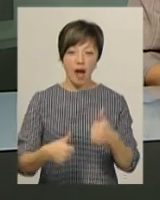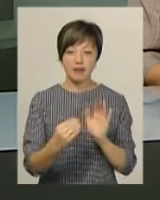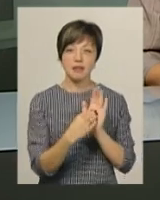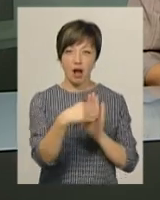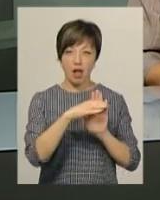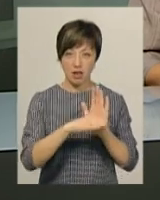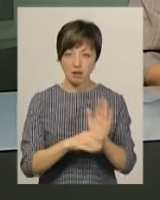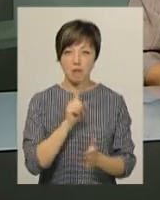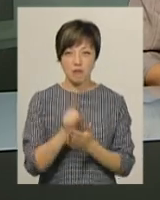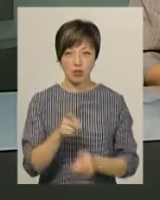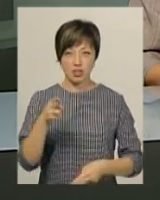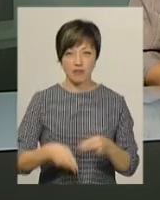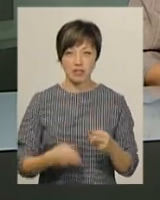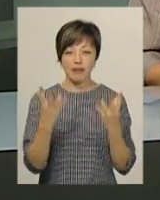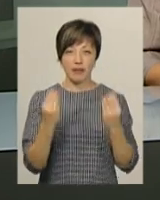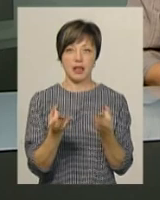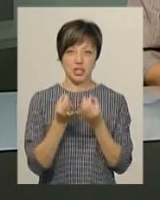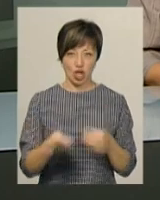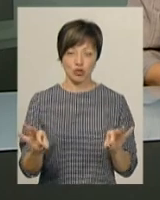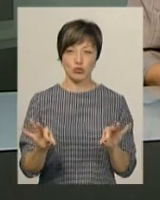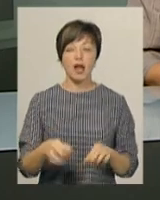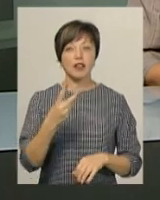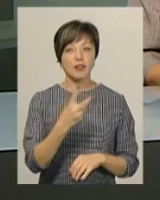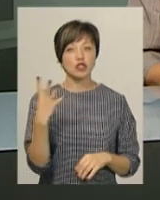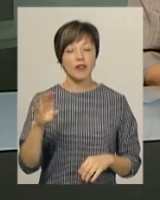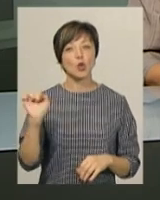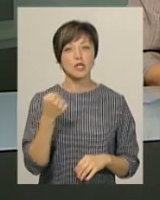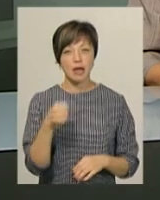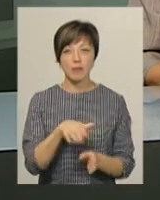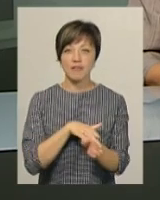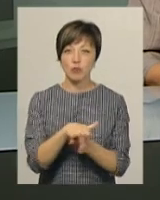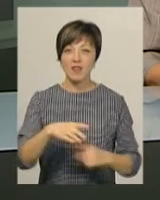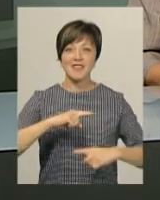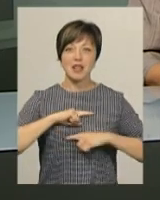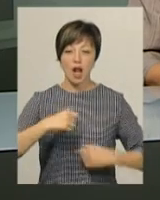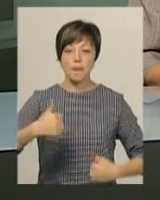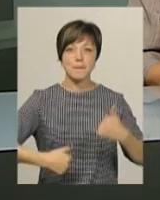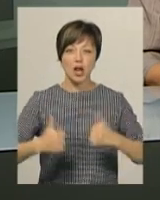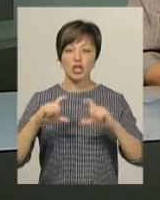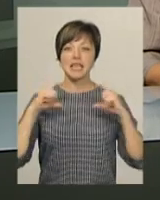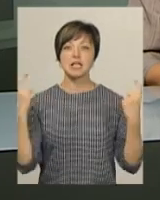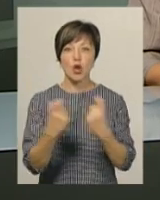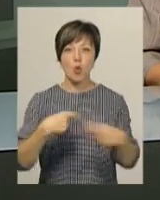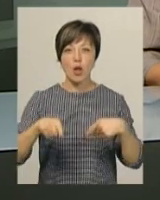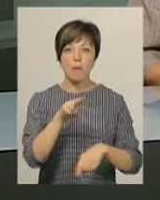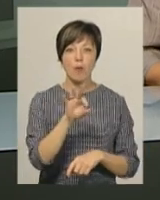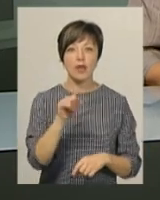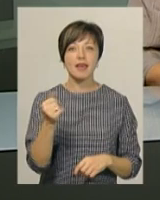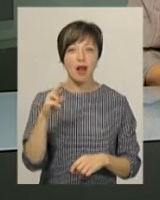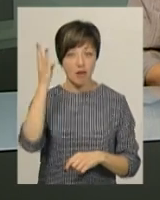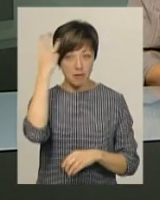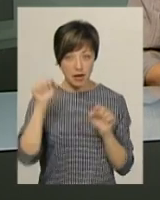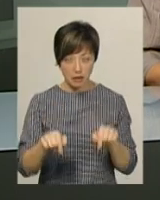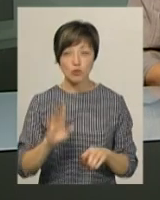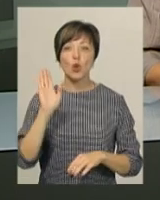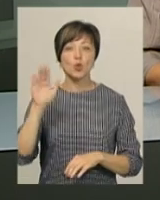календарем мають завершитися на День Незалежності. Тож 24 серпня відбудуться фінальні матчі на стадіоні Поділля-Хмельницького. Тоді